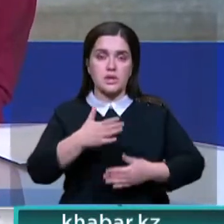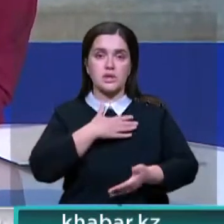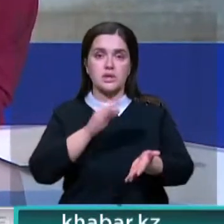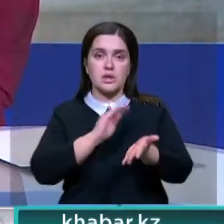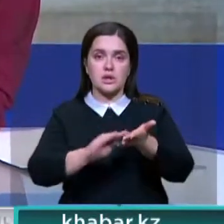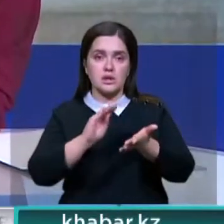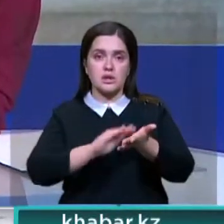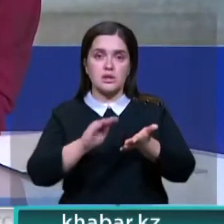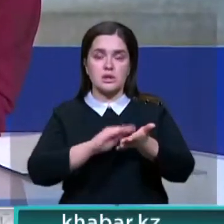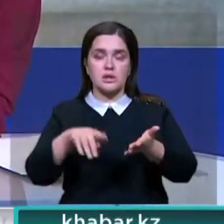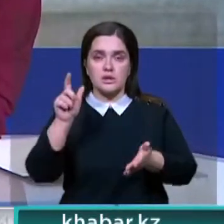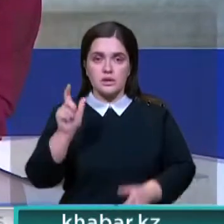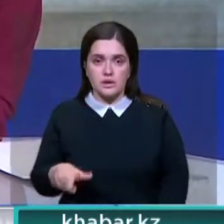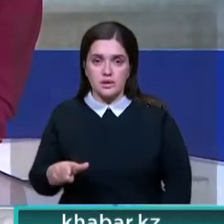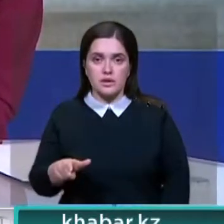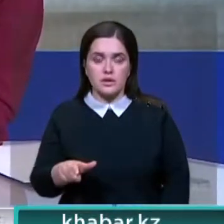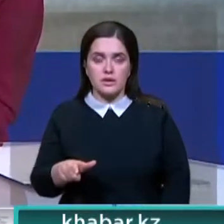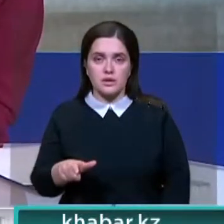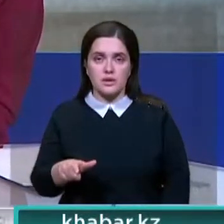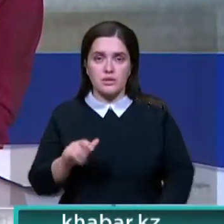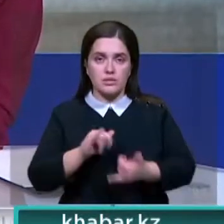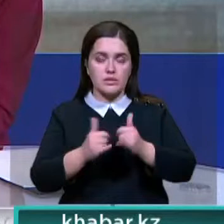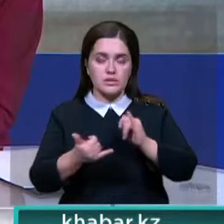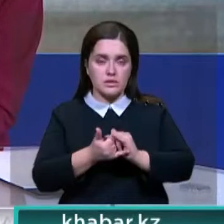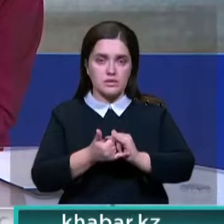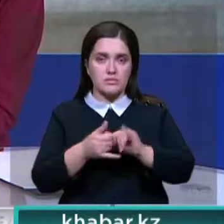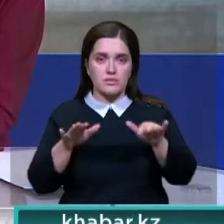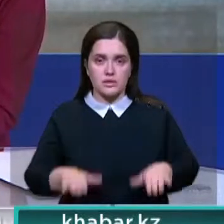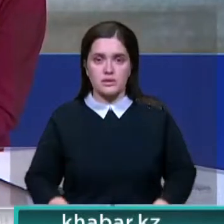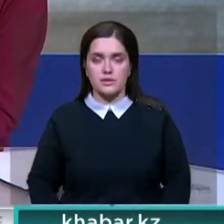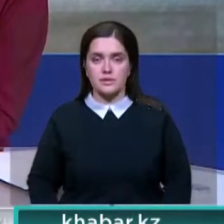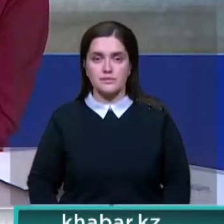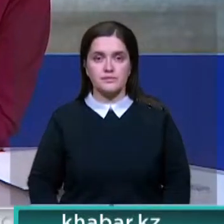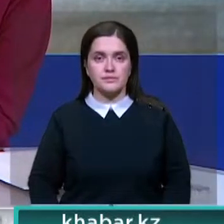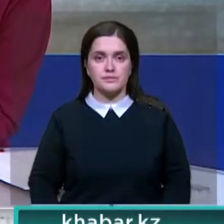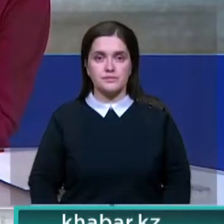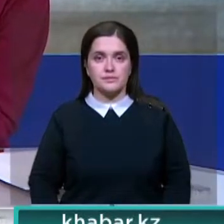приблизить наш усть-каменогорский сопкор Вячеслав Ветлугин.